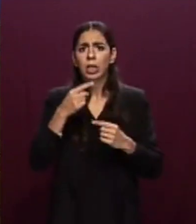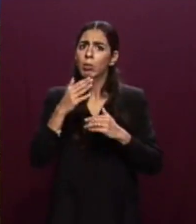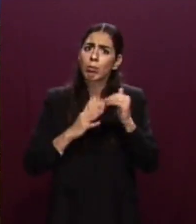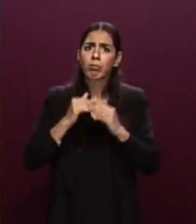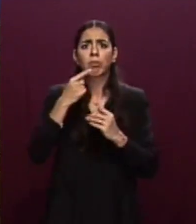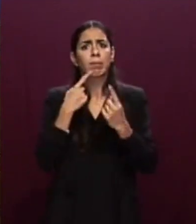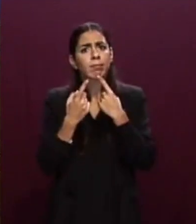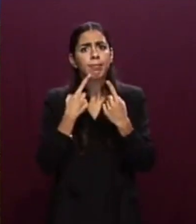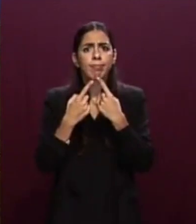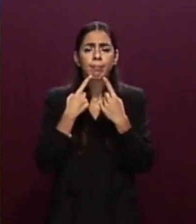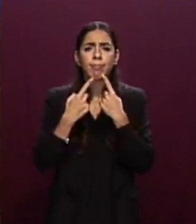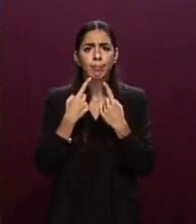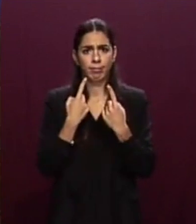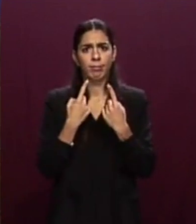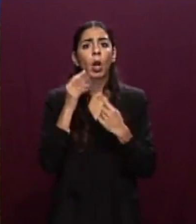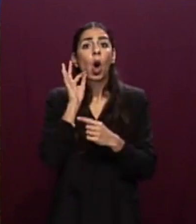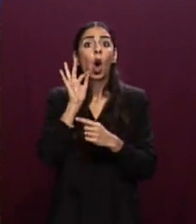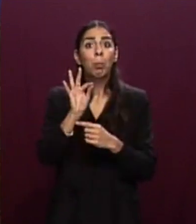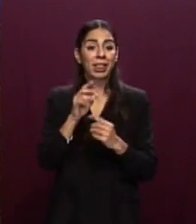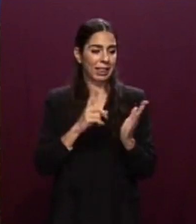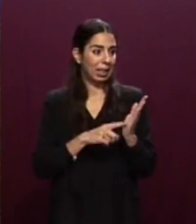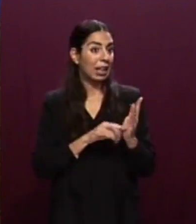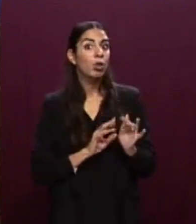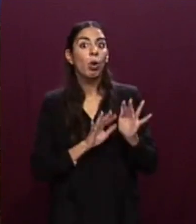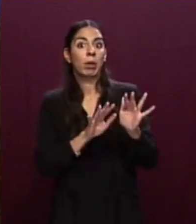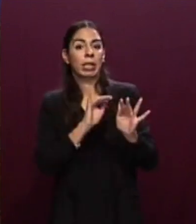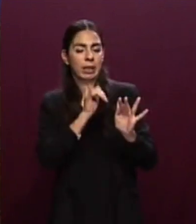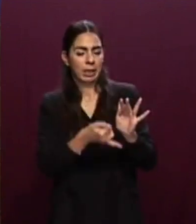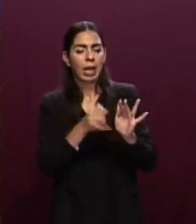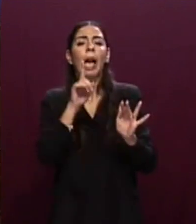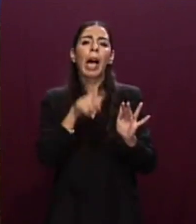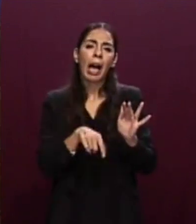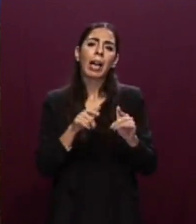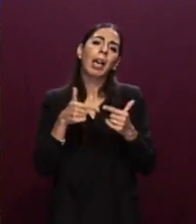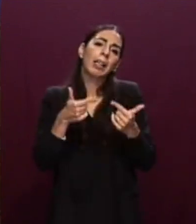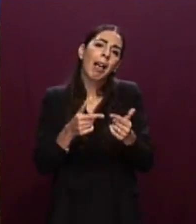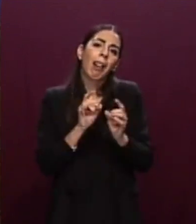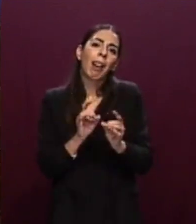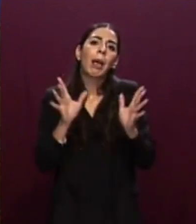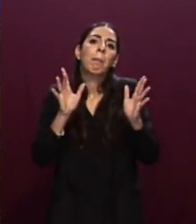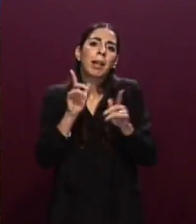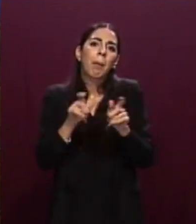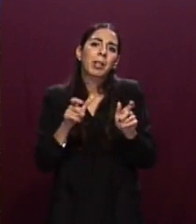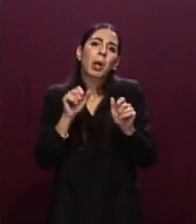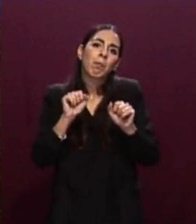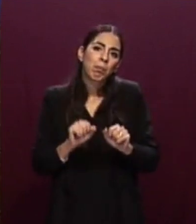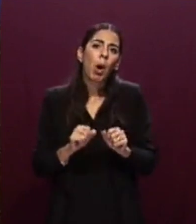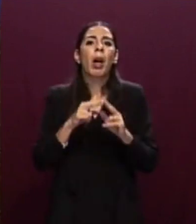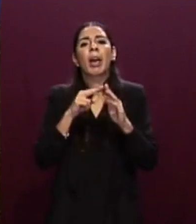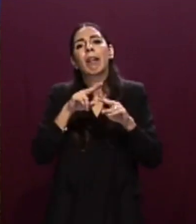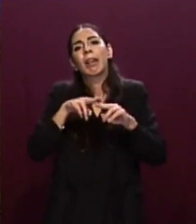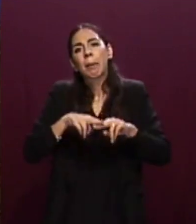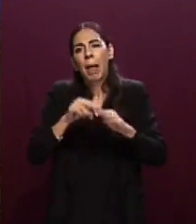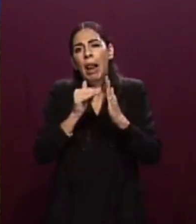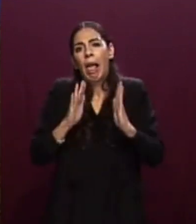accanto al diritto di emigrare, sia assicurata ad ogni persona la libertà di restare nel proprio Paese, ovvero la possibilità di condurre una vita